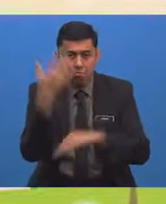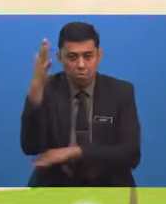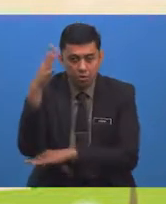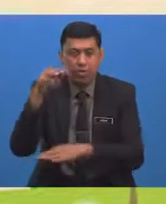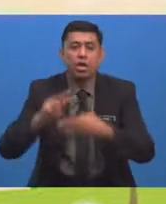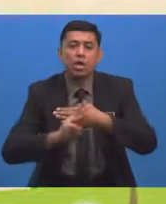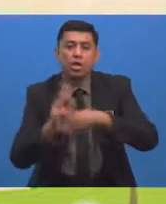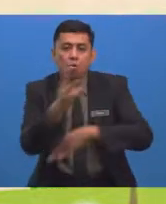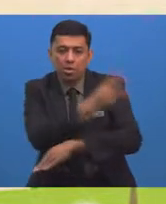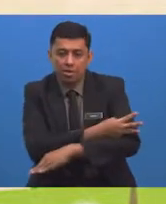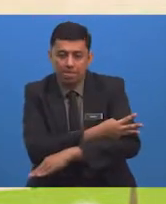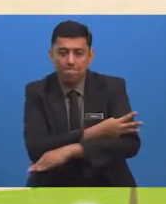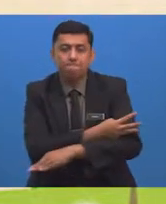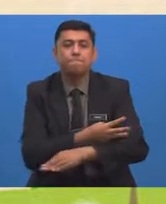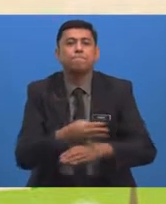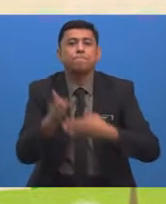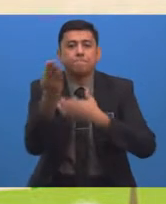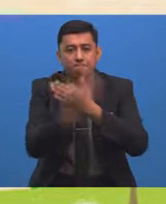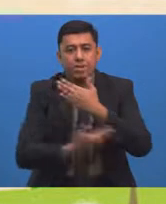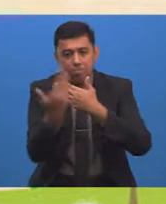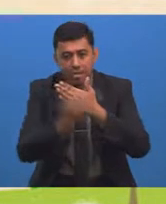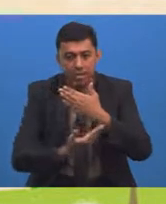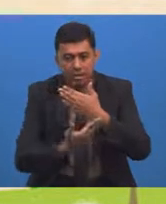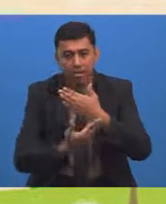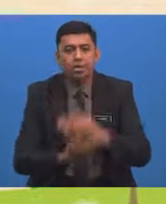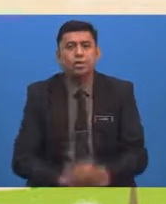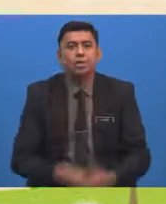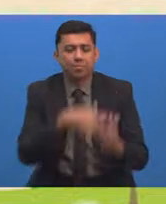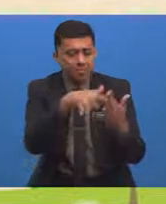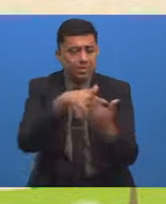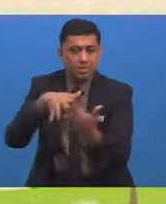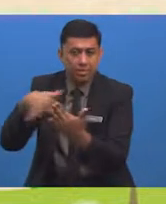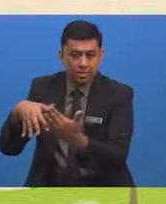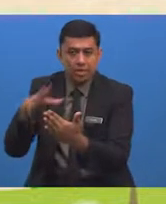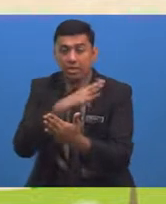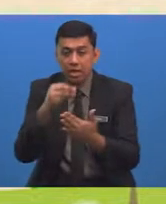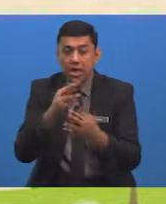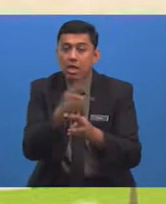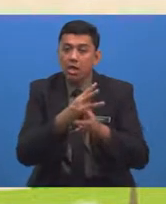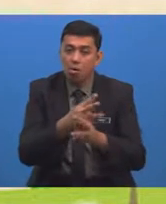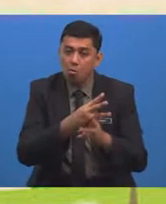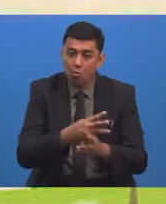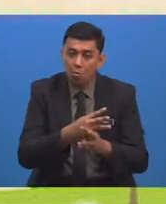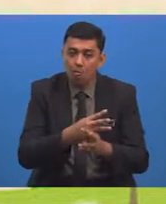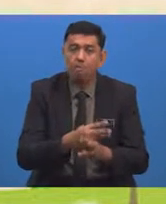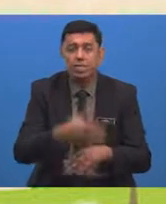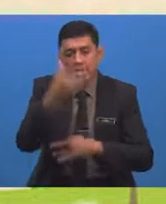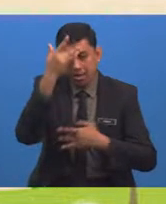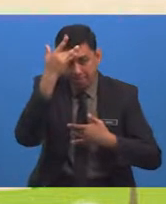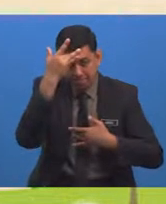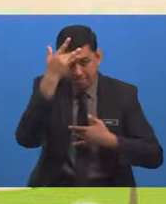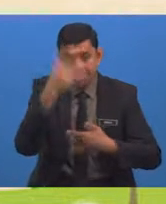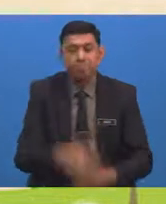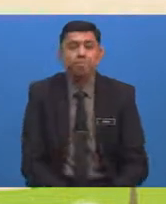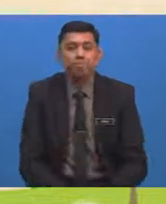Pembalakan Serta Membuat Penyelidikan Dan Kawalan Terhadap Penyakit